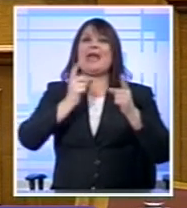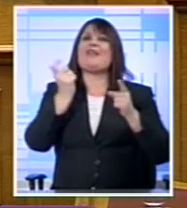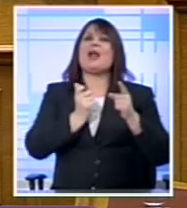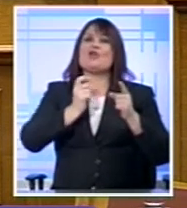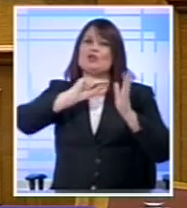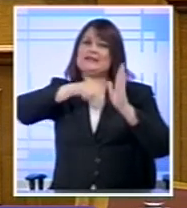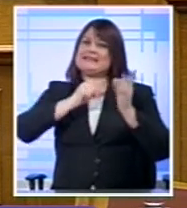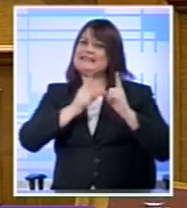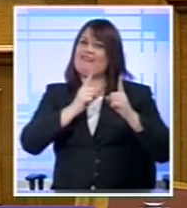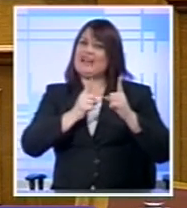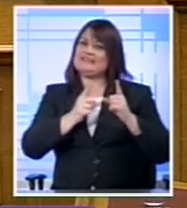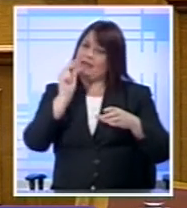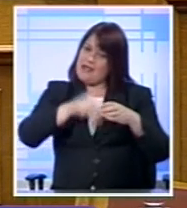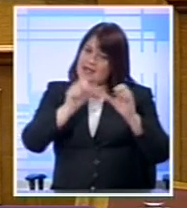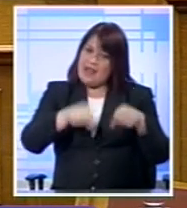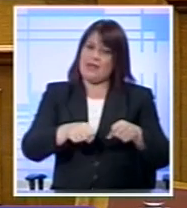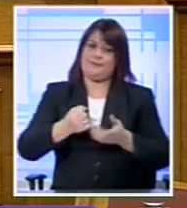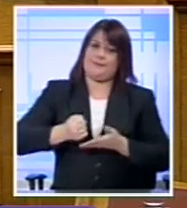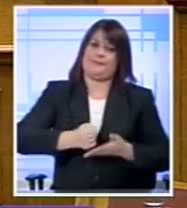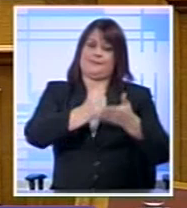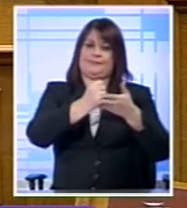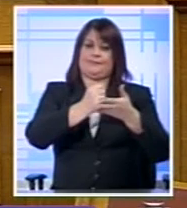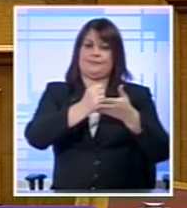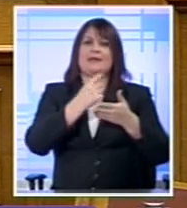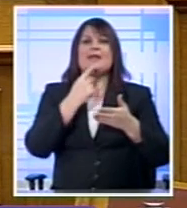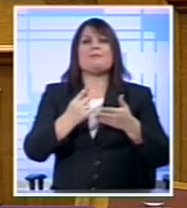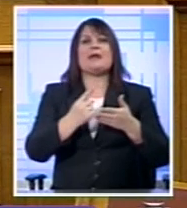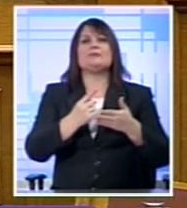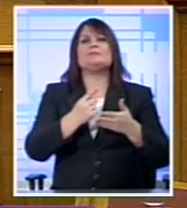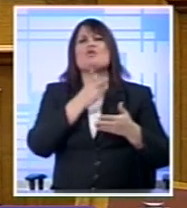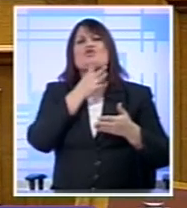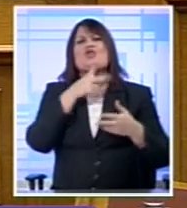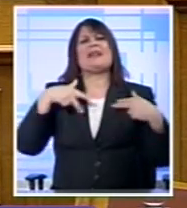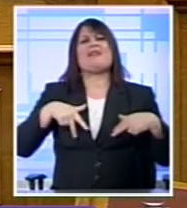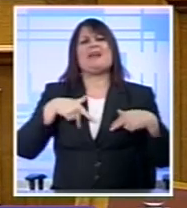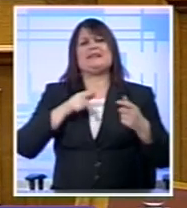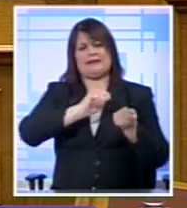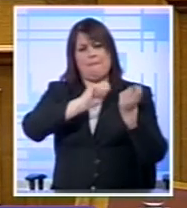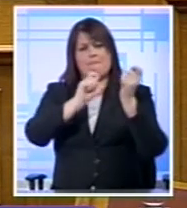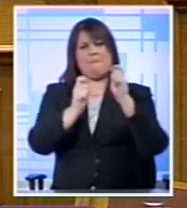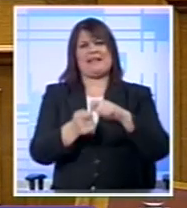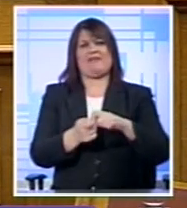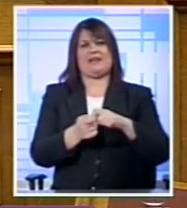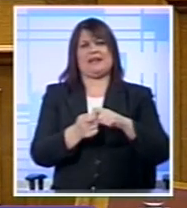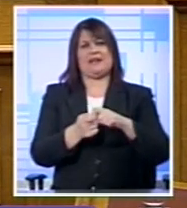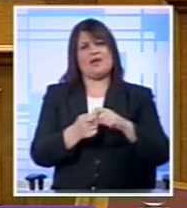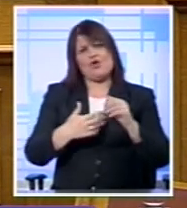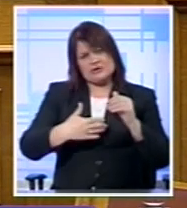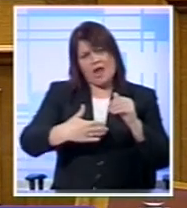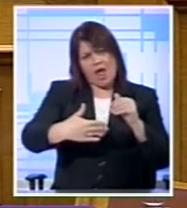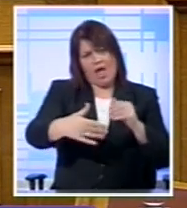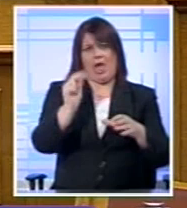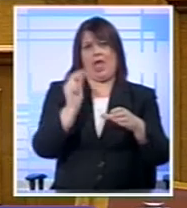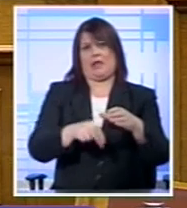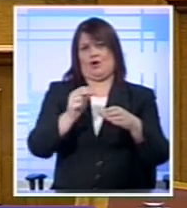σύμβαση Προτείνοντας ταυτόχρονα Τη συγκρότηση μιας μεταβατικής Όπως την είπε κυβέρνησης Για να οδηγηθούμε σε